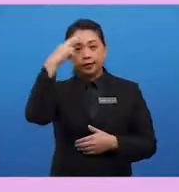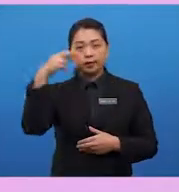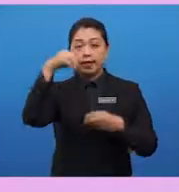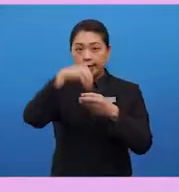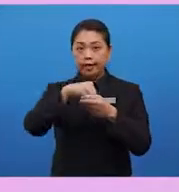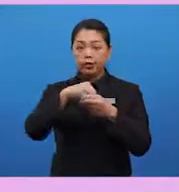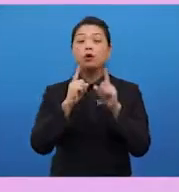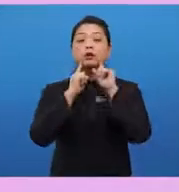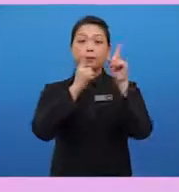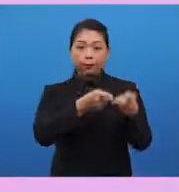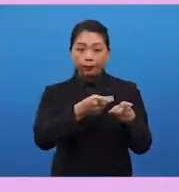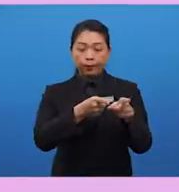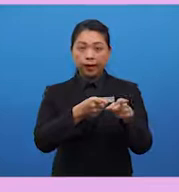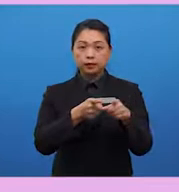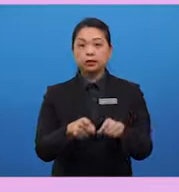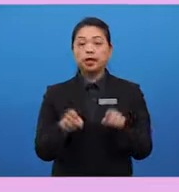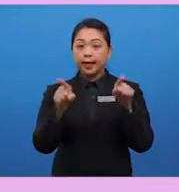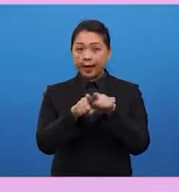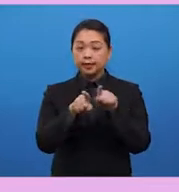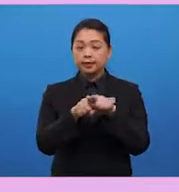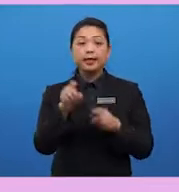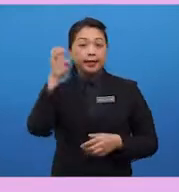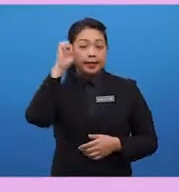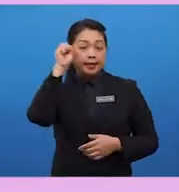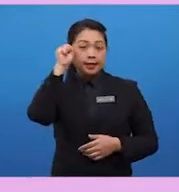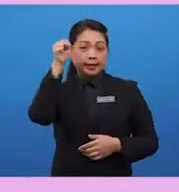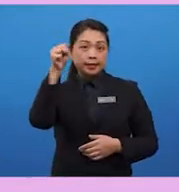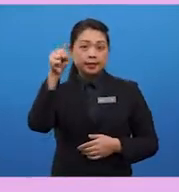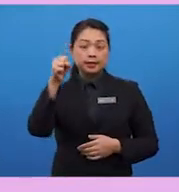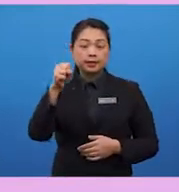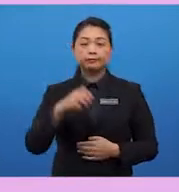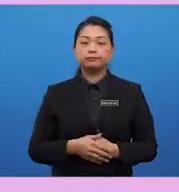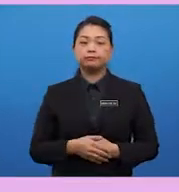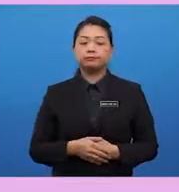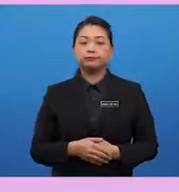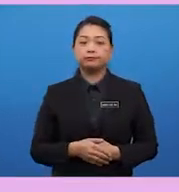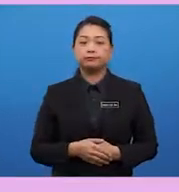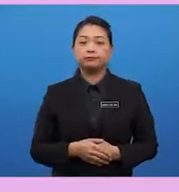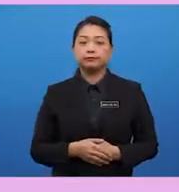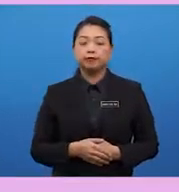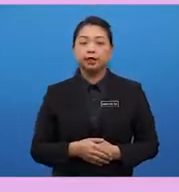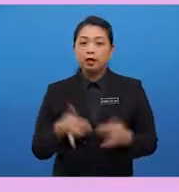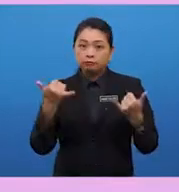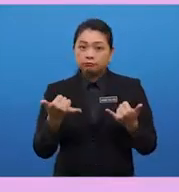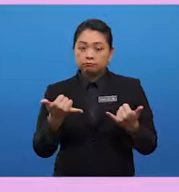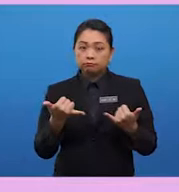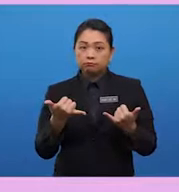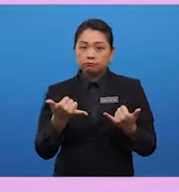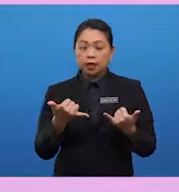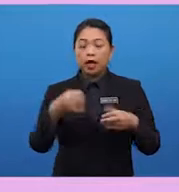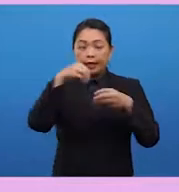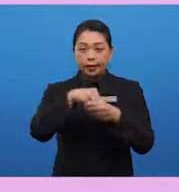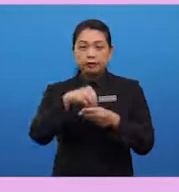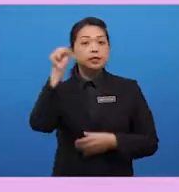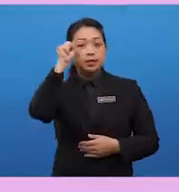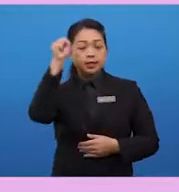as to his failure to participate in the camp. Now, in his